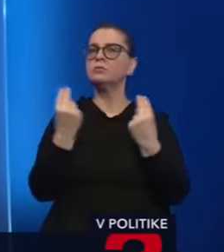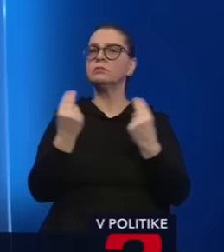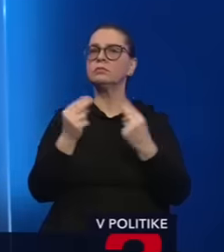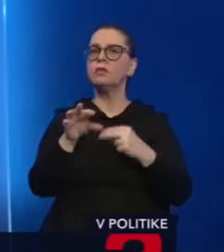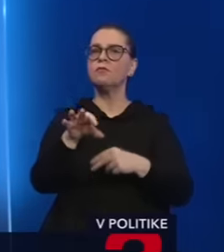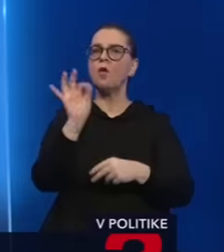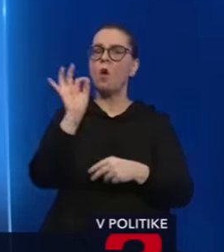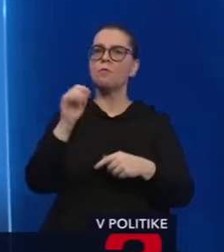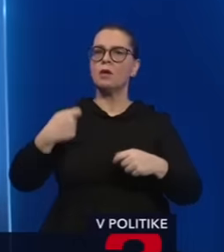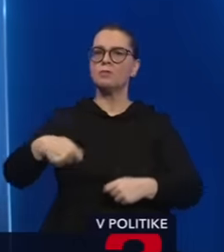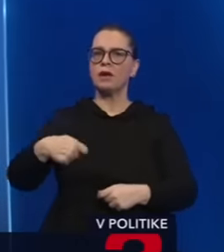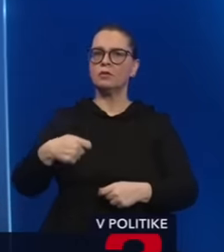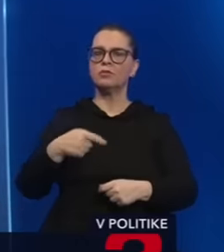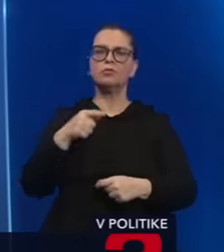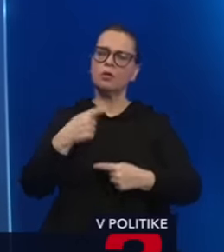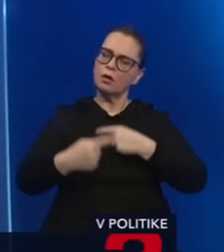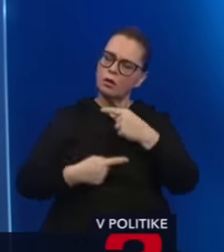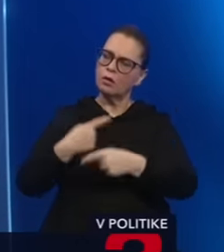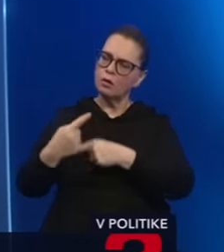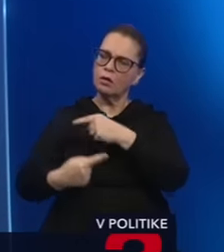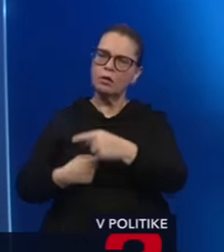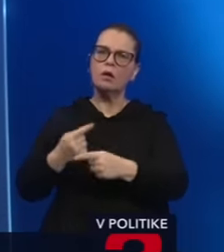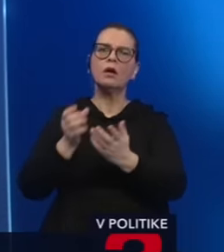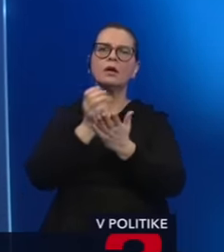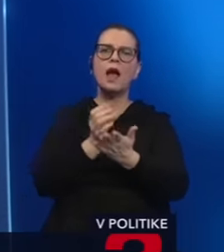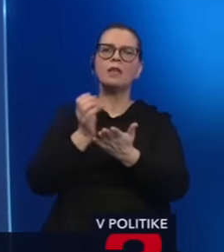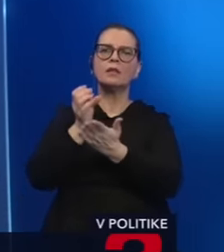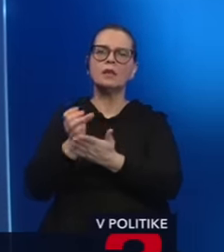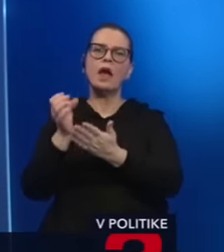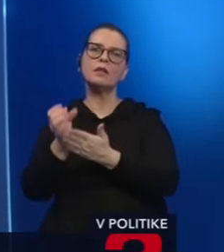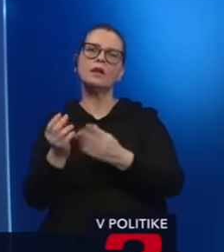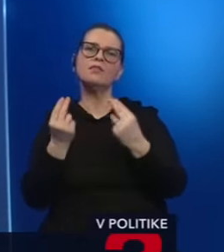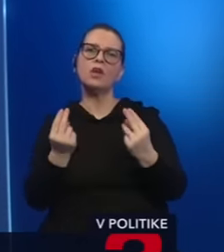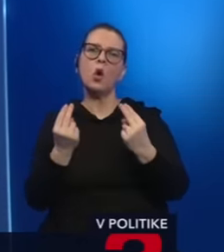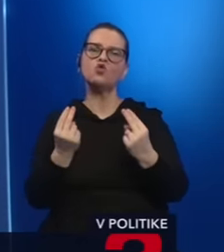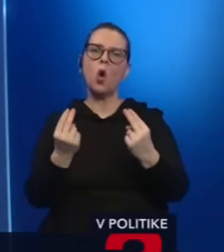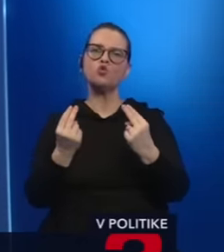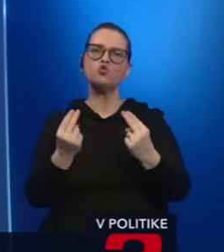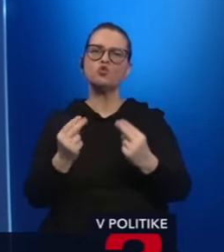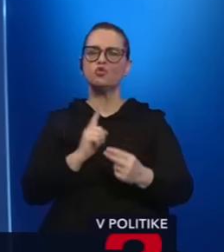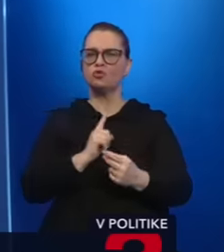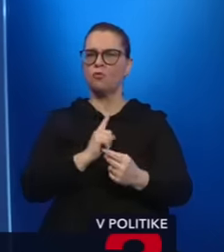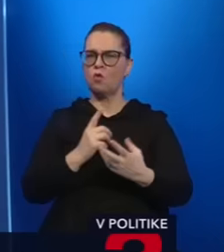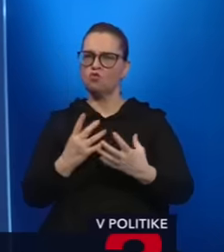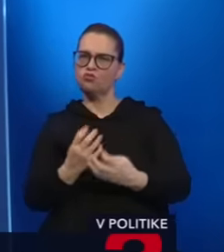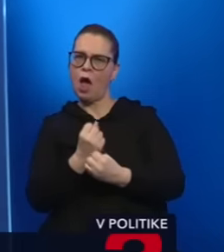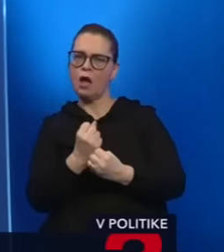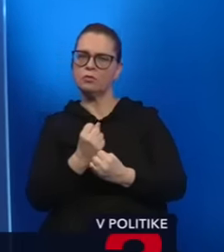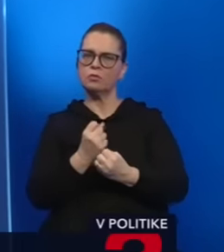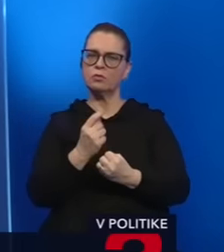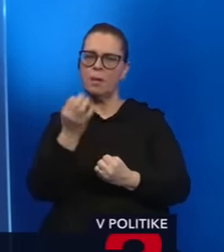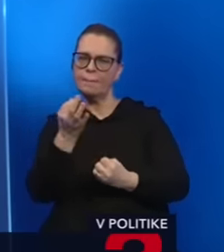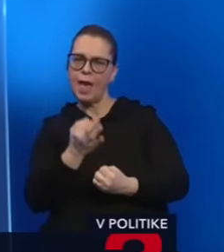fluidný proces, kedy kandidáti vyhodnociu svoju šancu, svoje